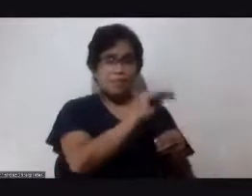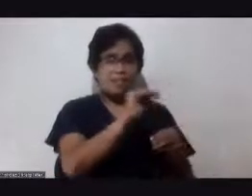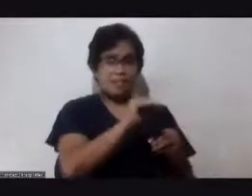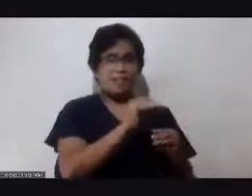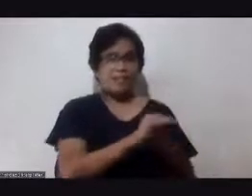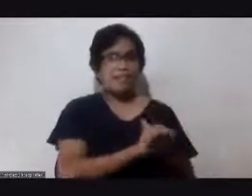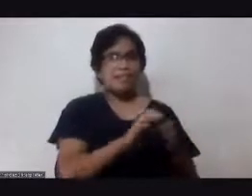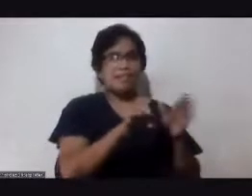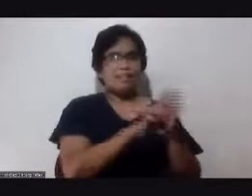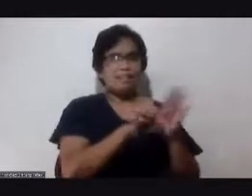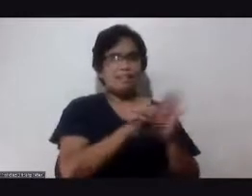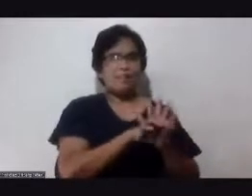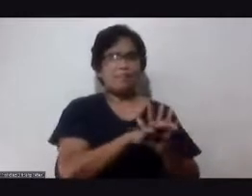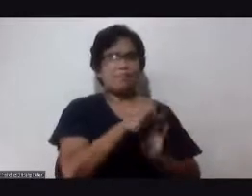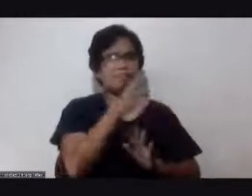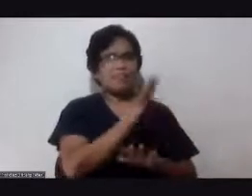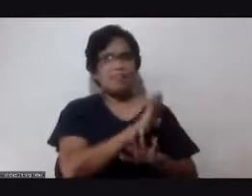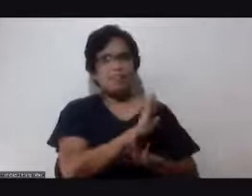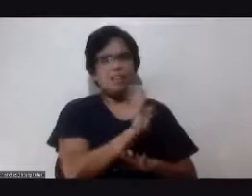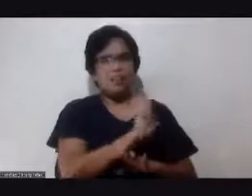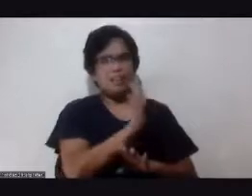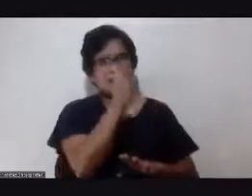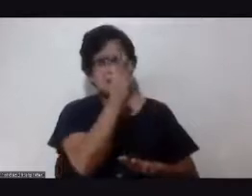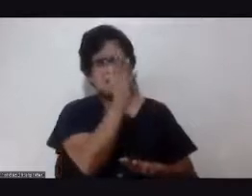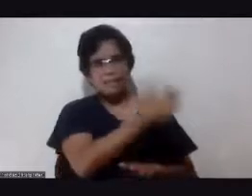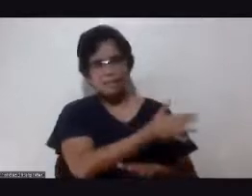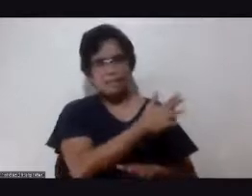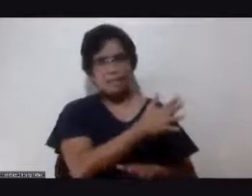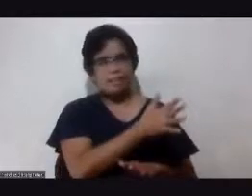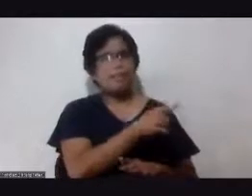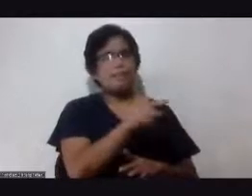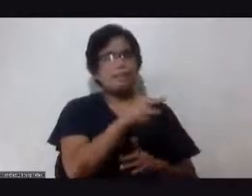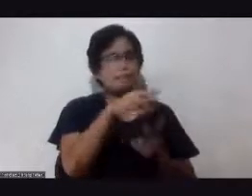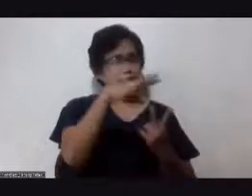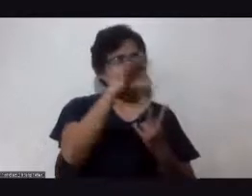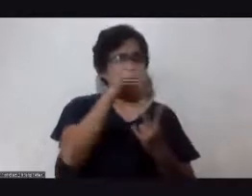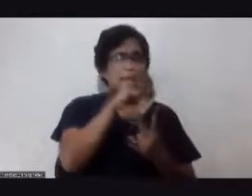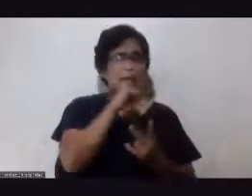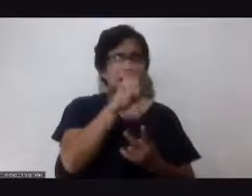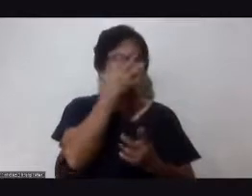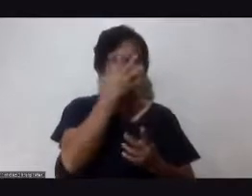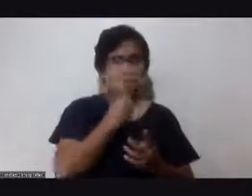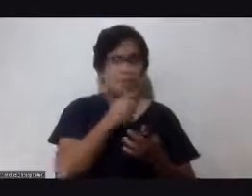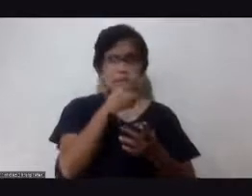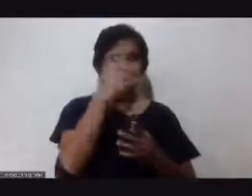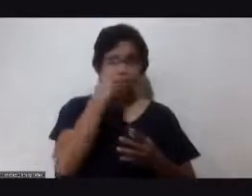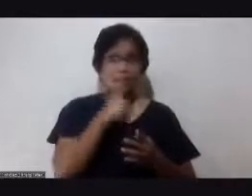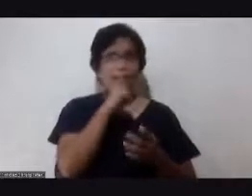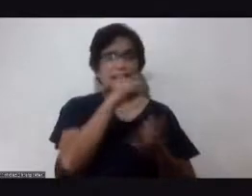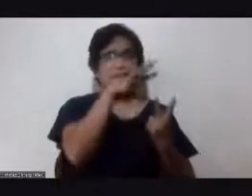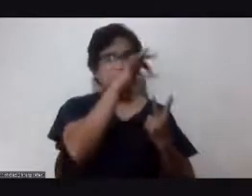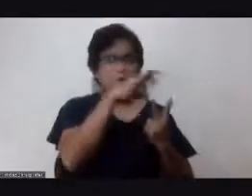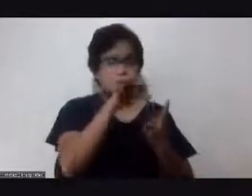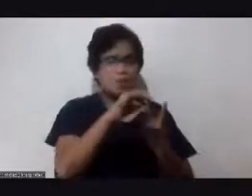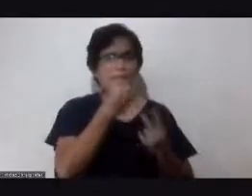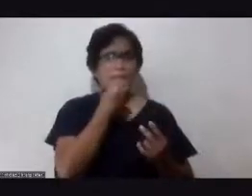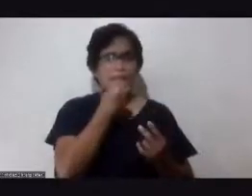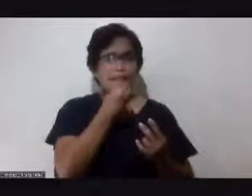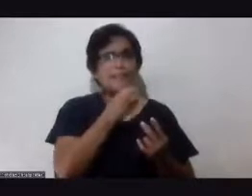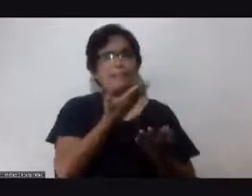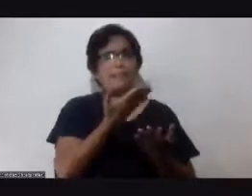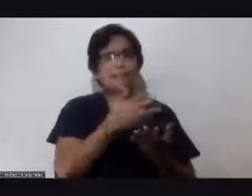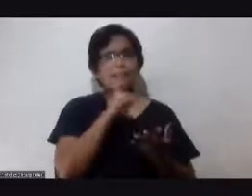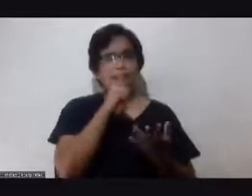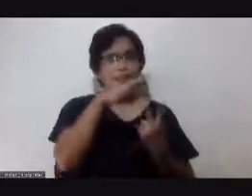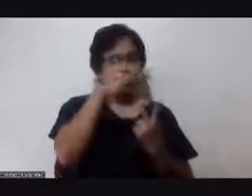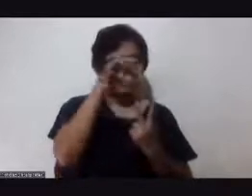ba yung huwag yung babalaywalain yung yung pagtulog is not an option kailangan po natin yan yung pagkain is not an option kailangan po natin